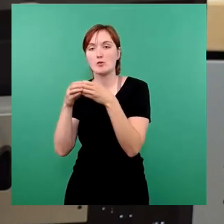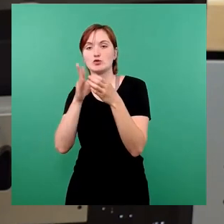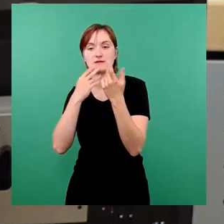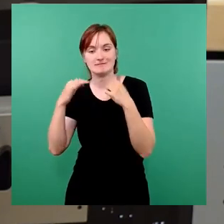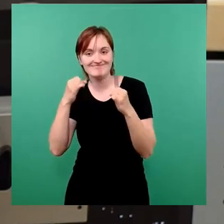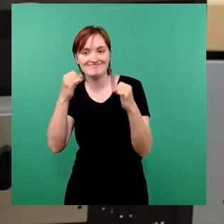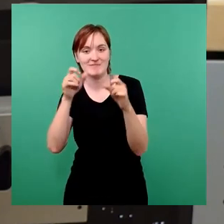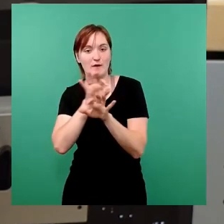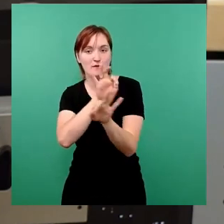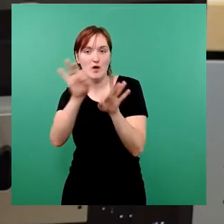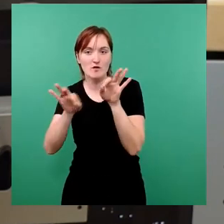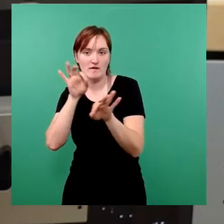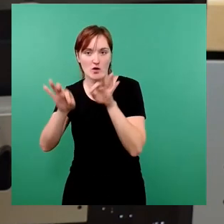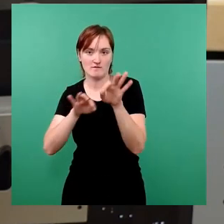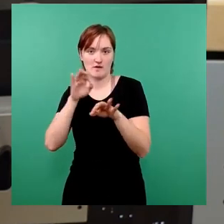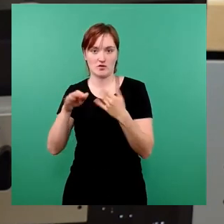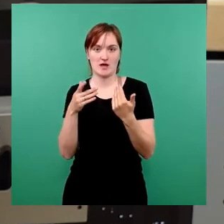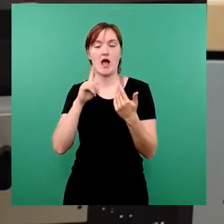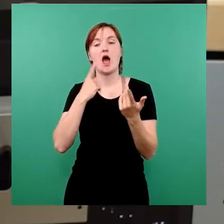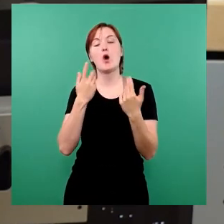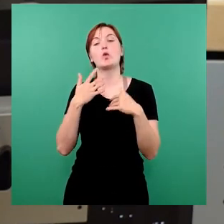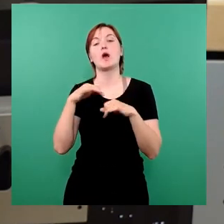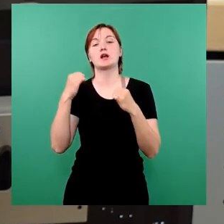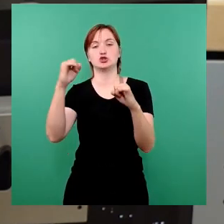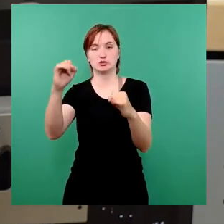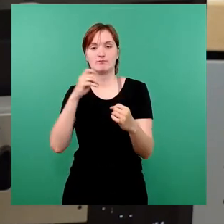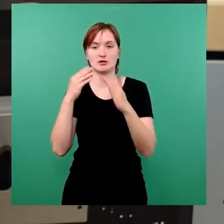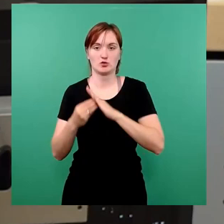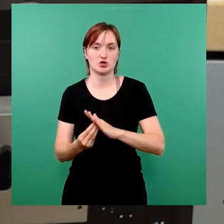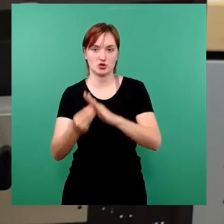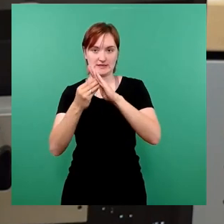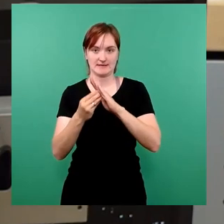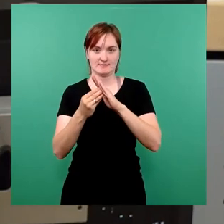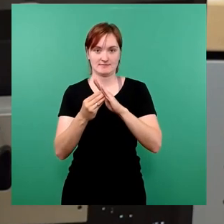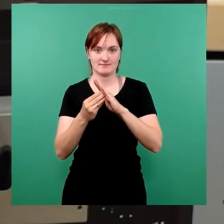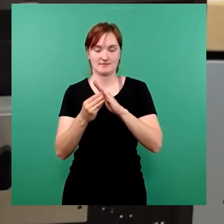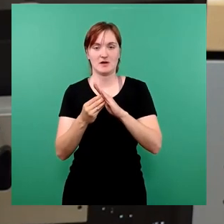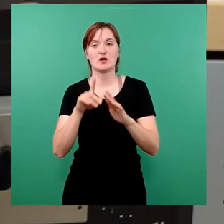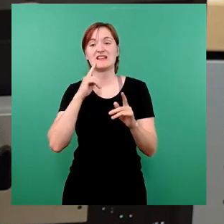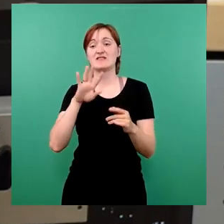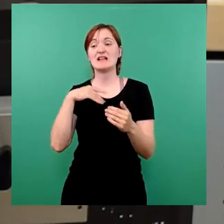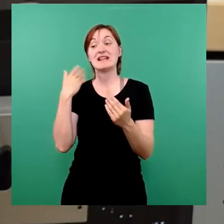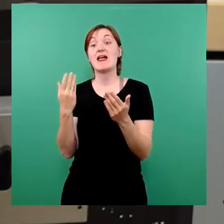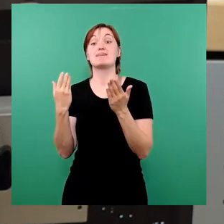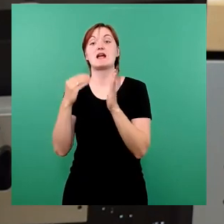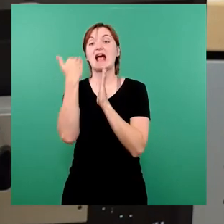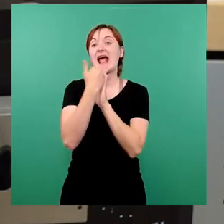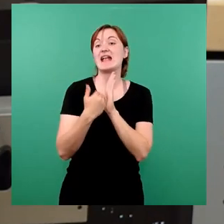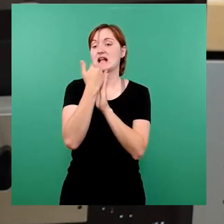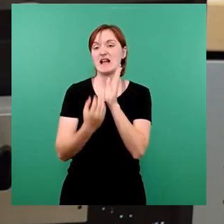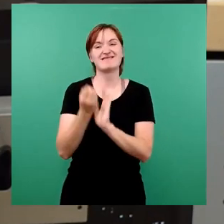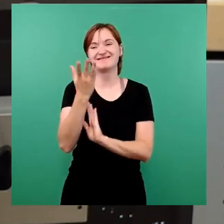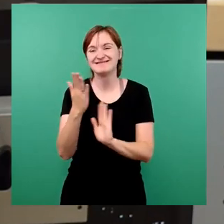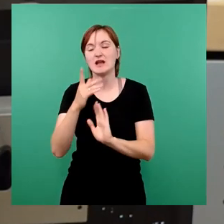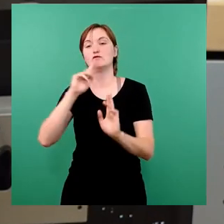Engagement für die Gemeinschaft in ihrem Rahmen unterstützt und nicht noch durch zusätzliche Auflagen und Bedingungen erschwert. Also